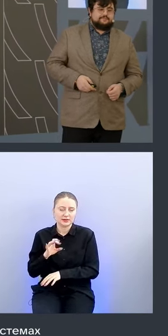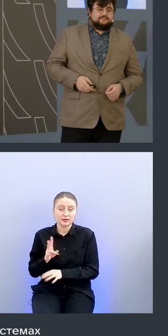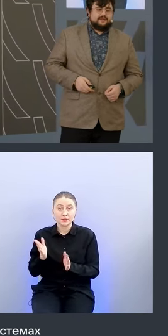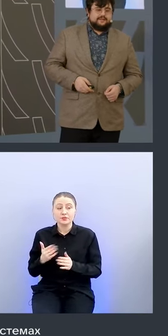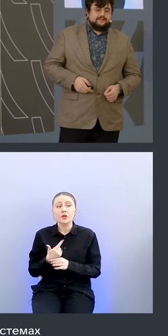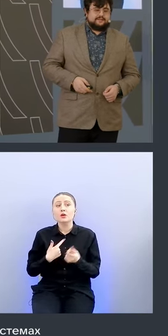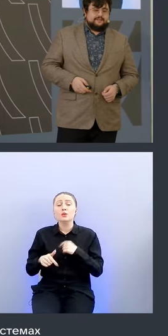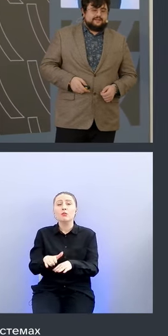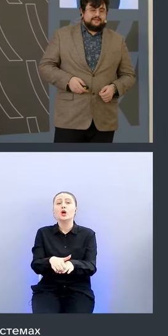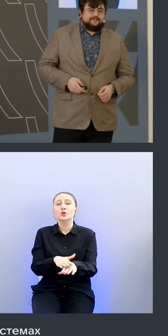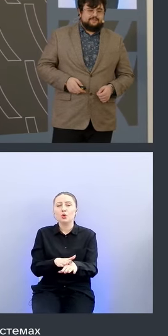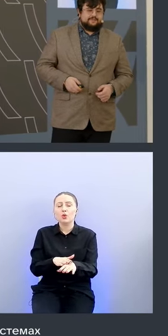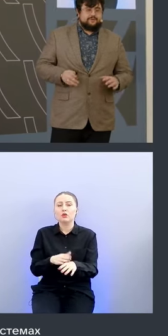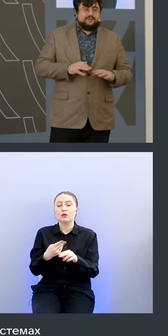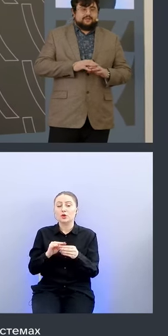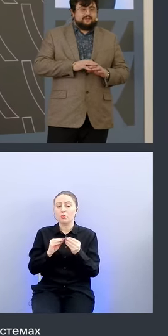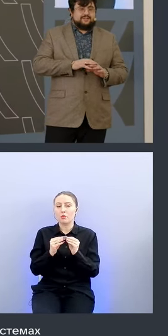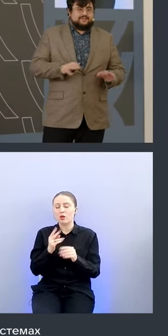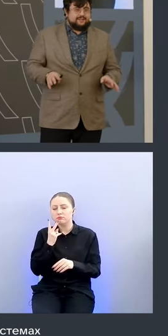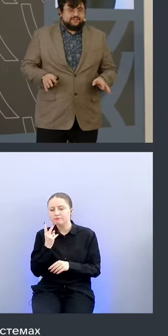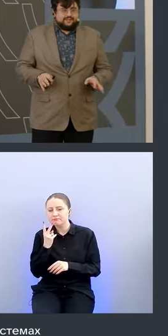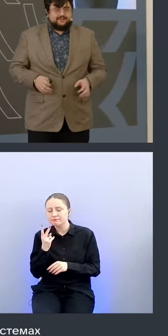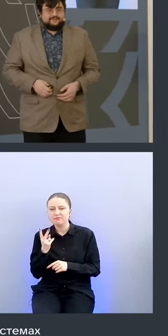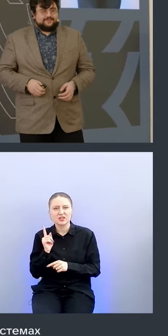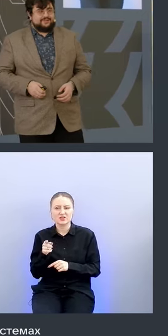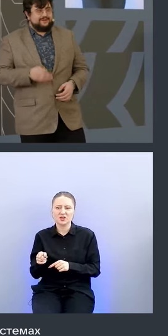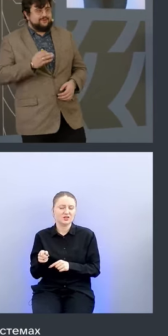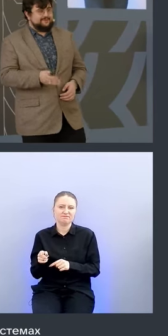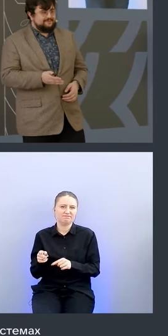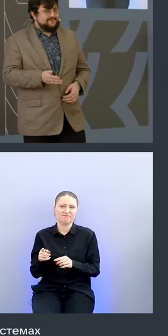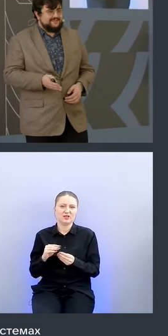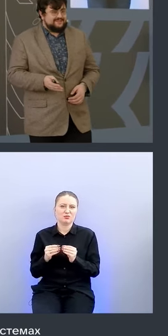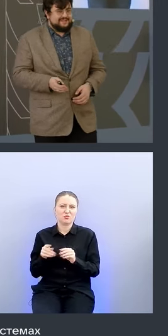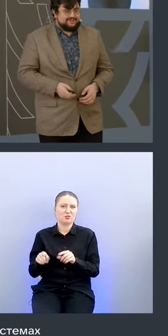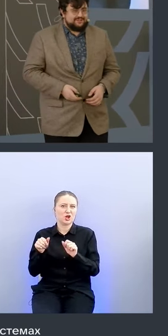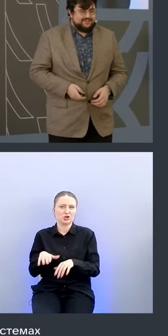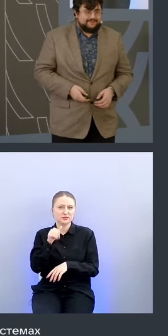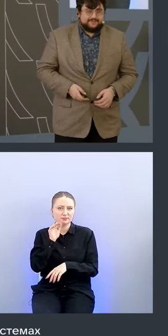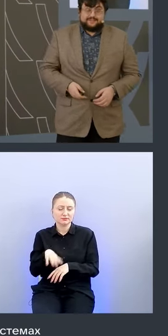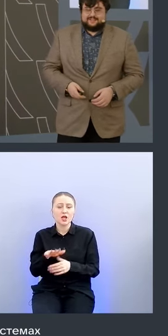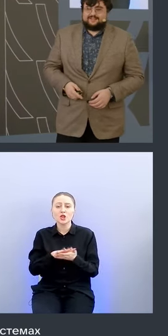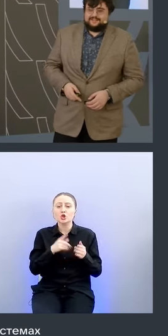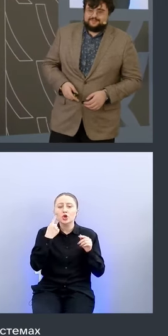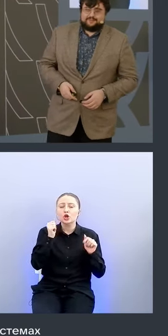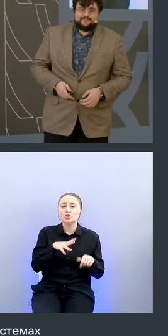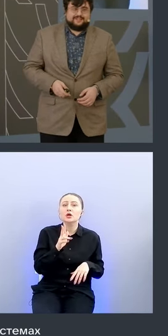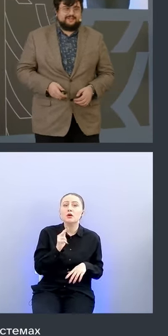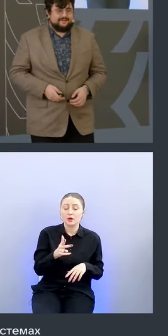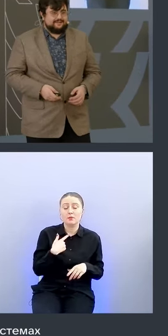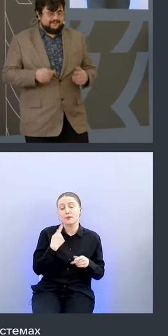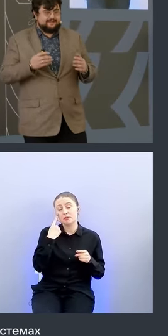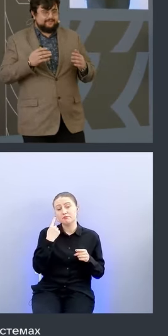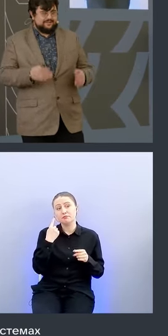смотрели на эту проблему поняли что это не решение какое естественно дальше решение мы хотели сделать мы